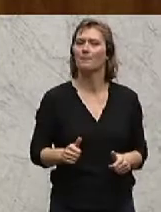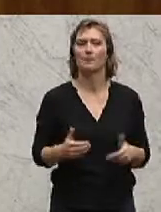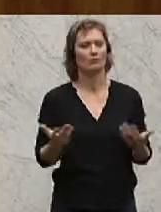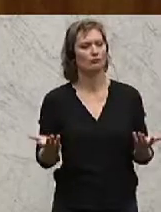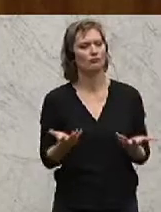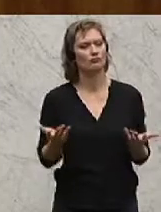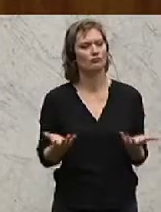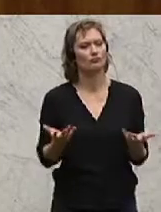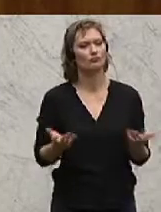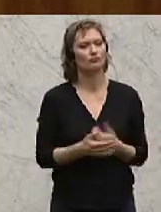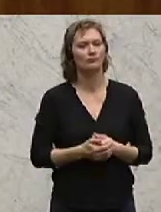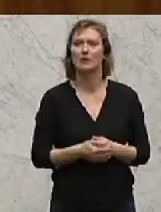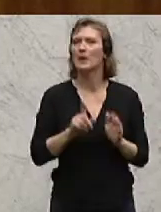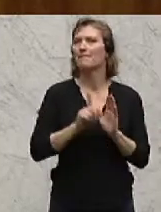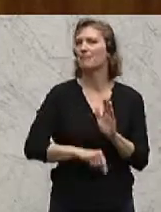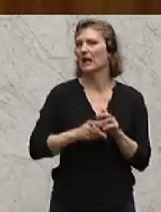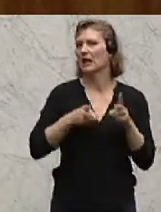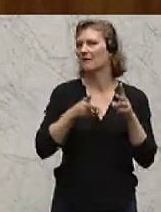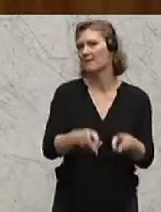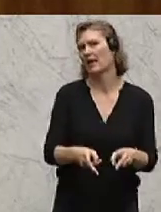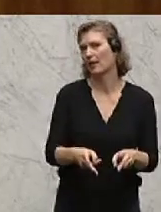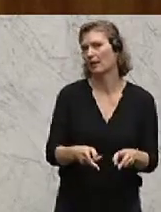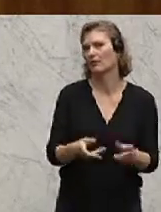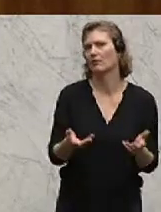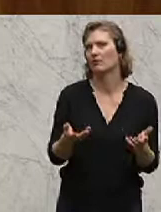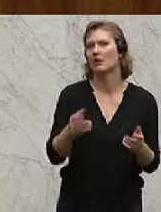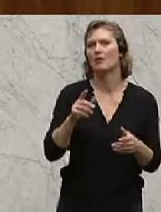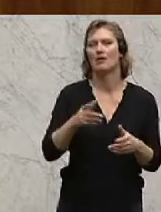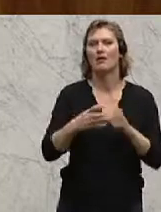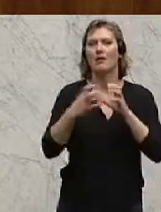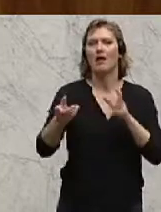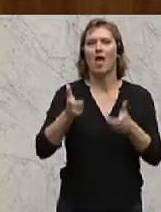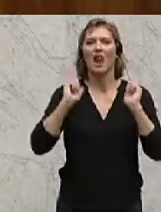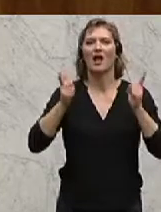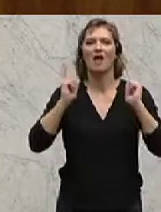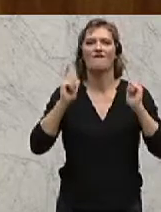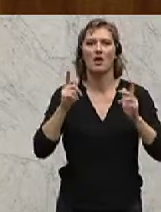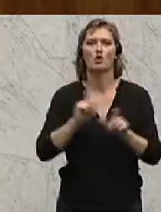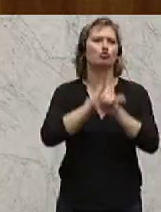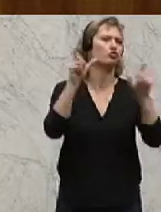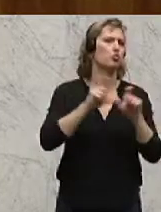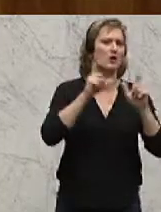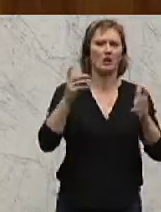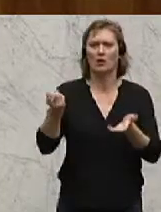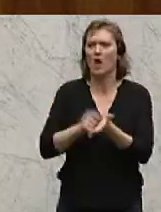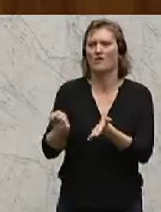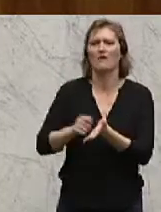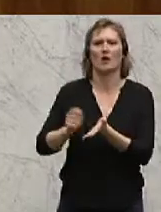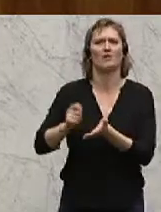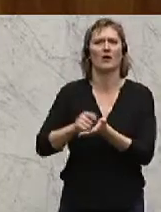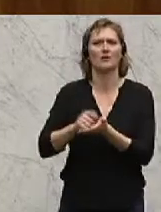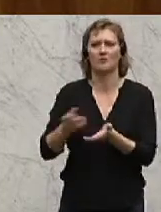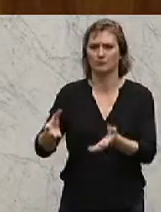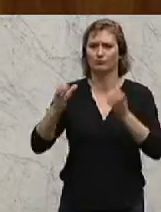auf günstige Weise LKWs und sonstige Schulden erwerben können.